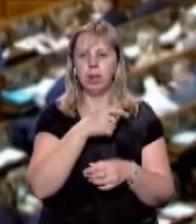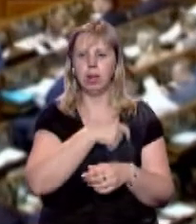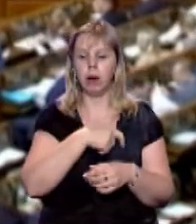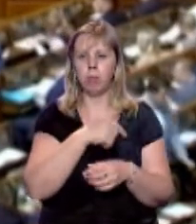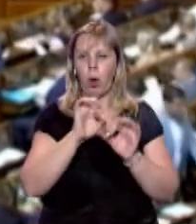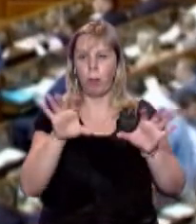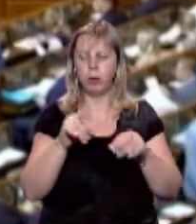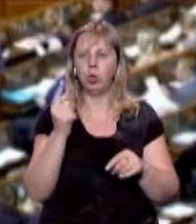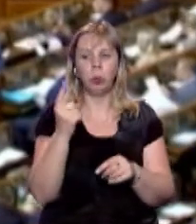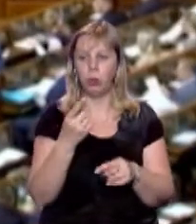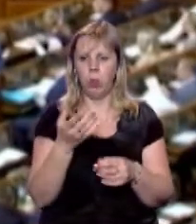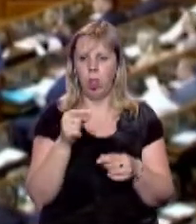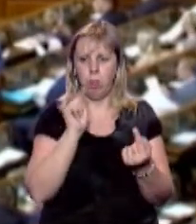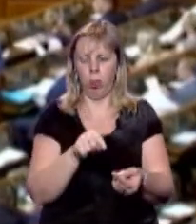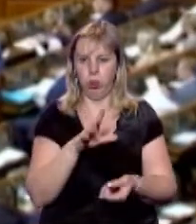Києва пояснює, чому.